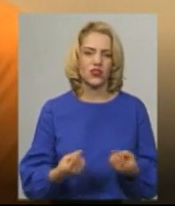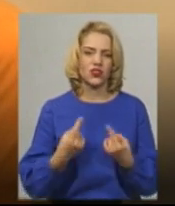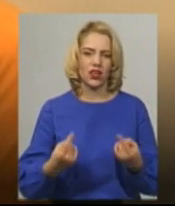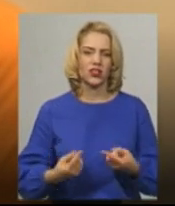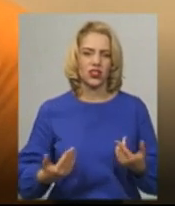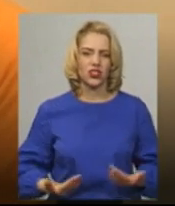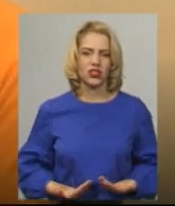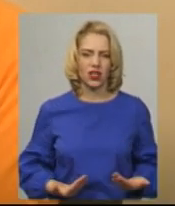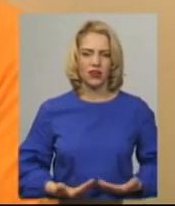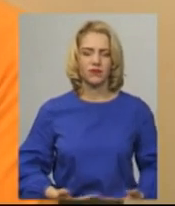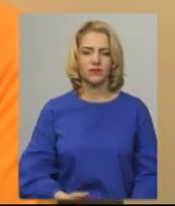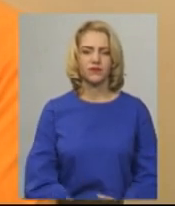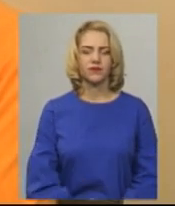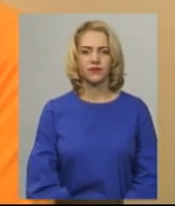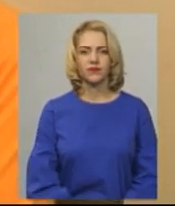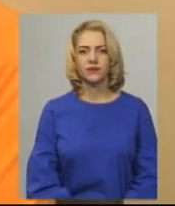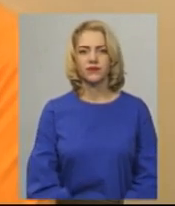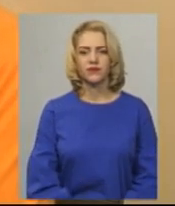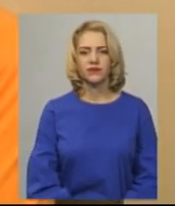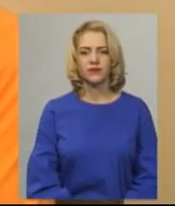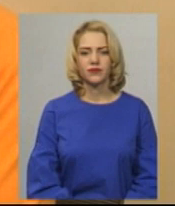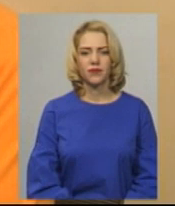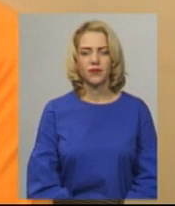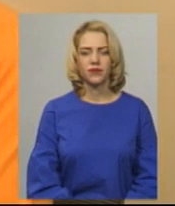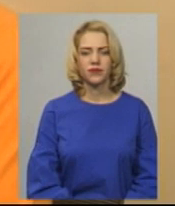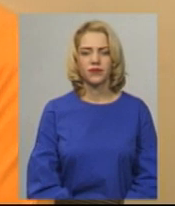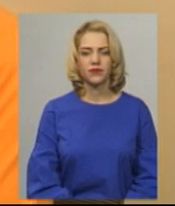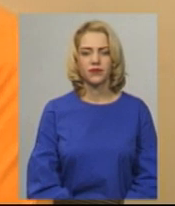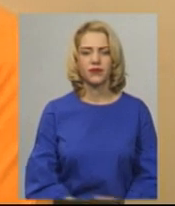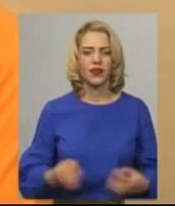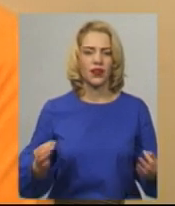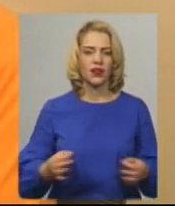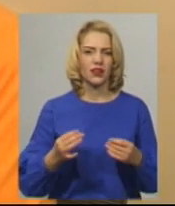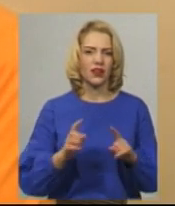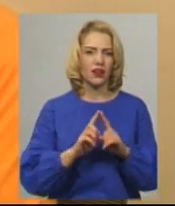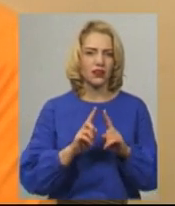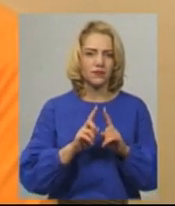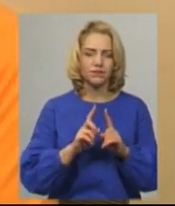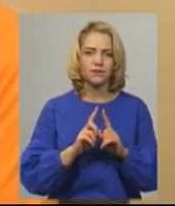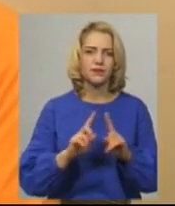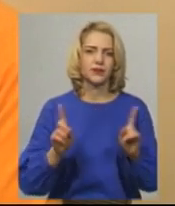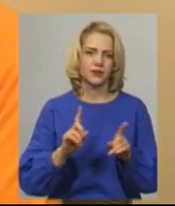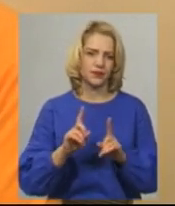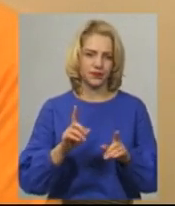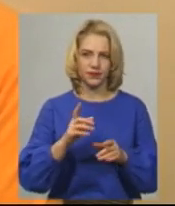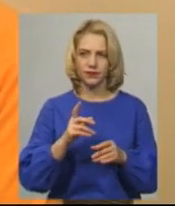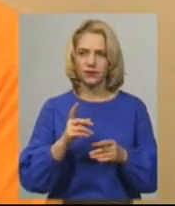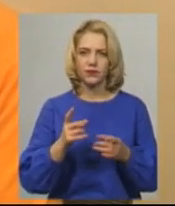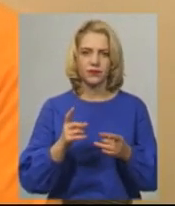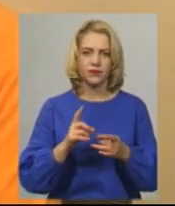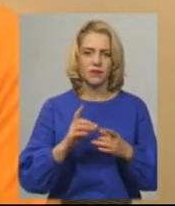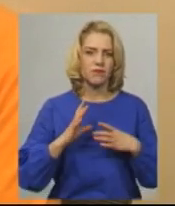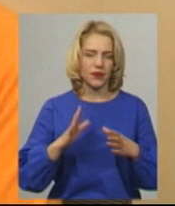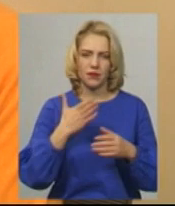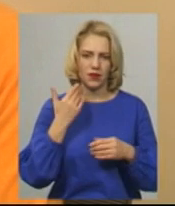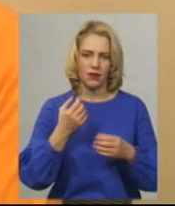проживаю. Ну, ніяких ізисков. Дуже скромно ми все